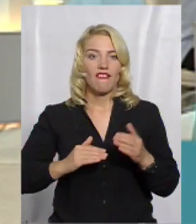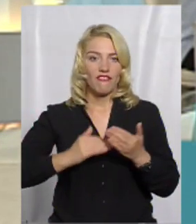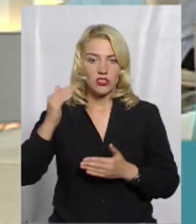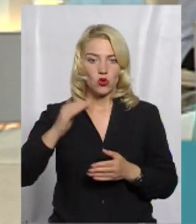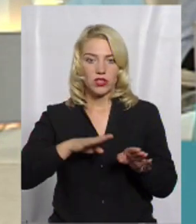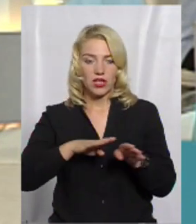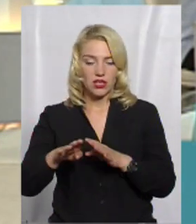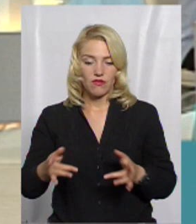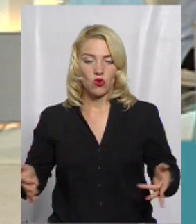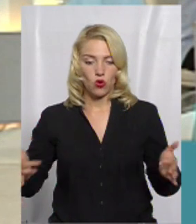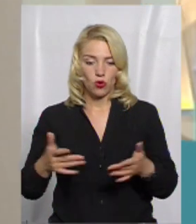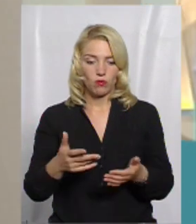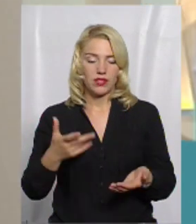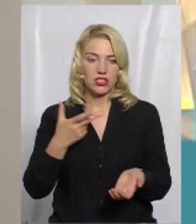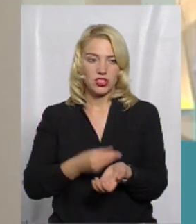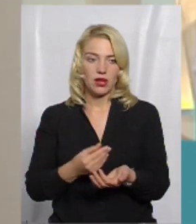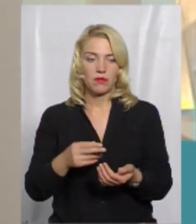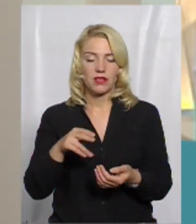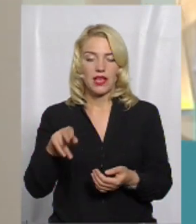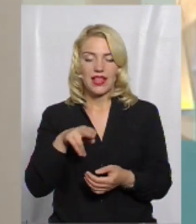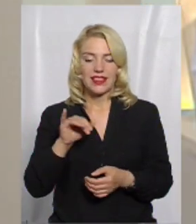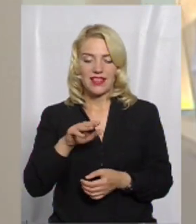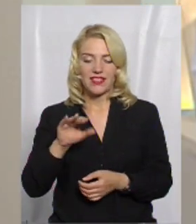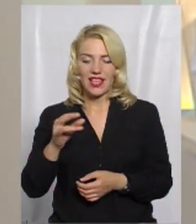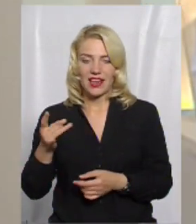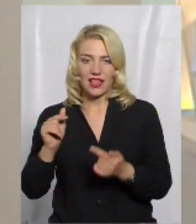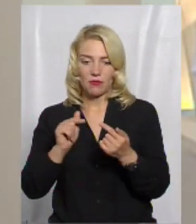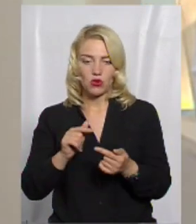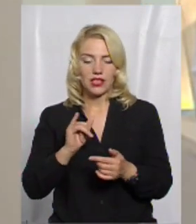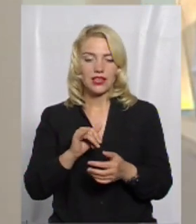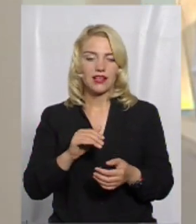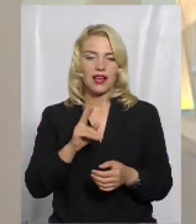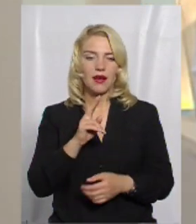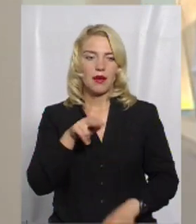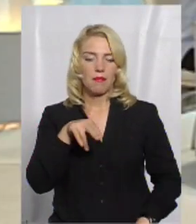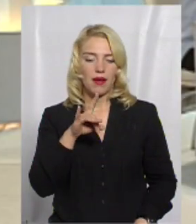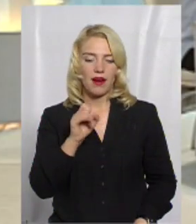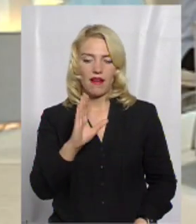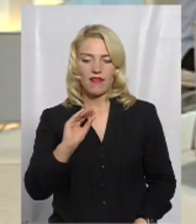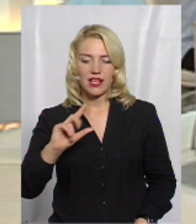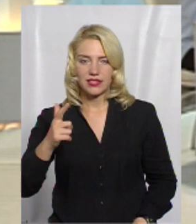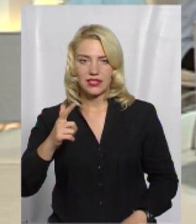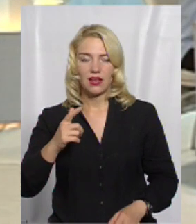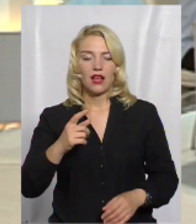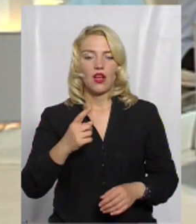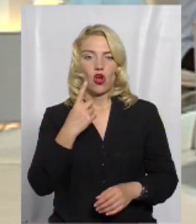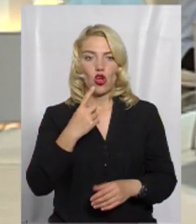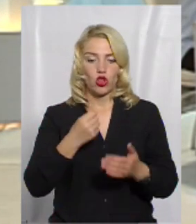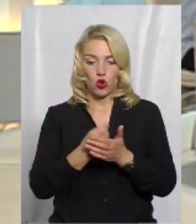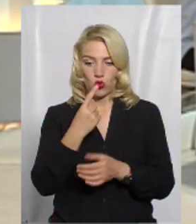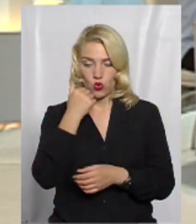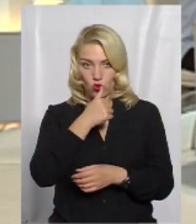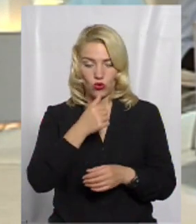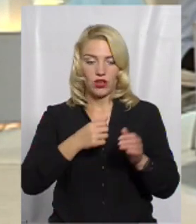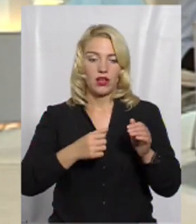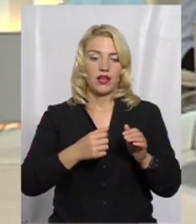рівень охоплення щеплення проти дифтерії та правцю дітей до одного року – 85%. Дітей до